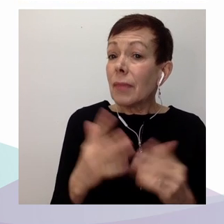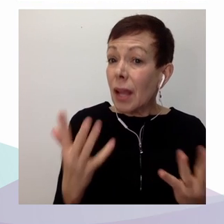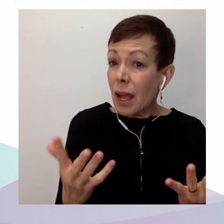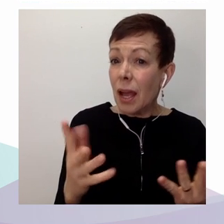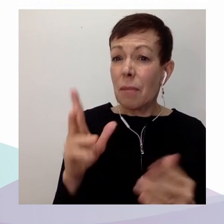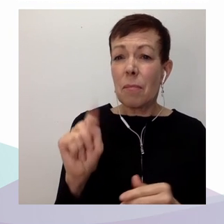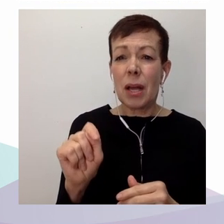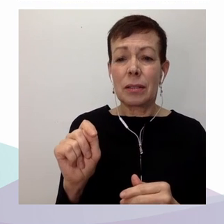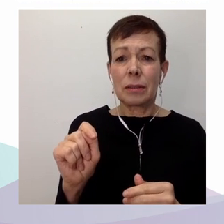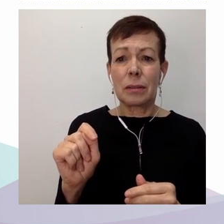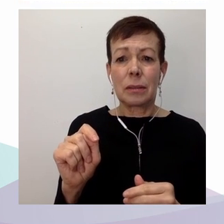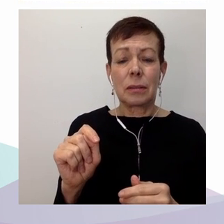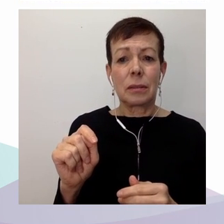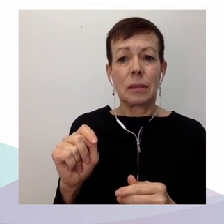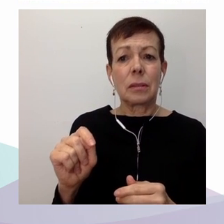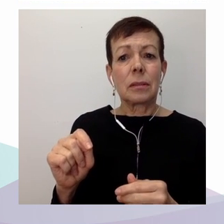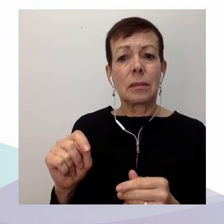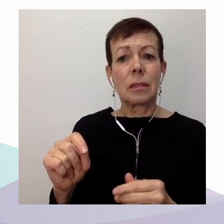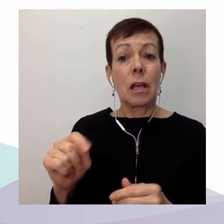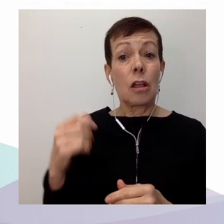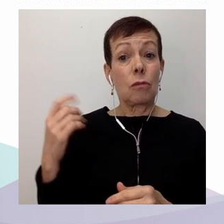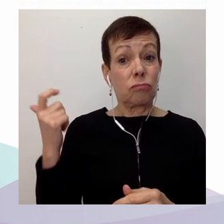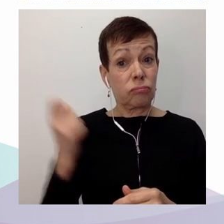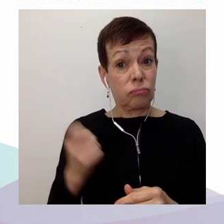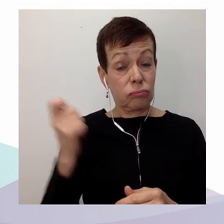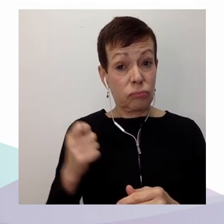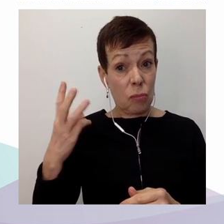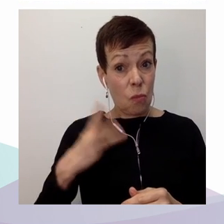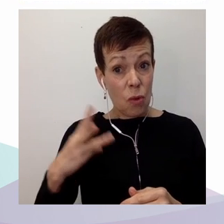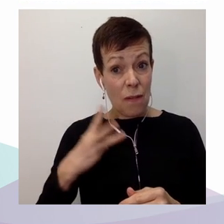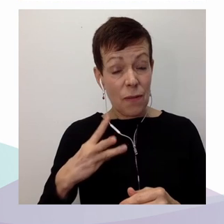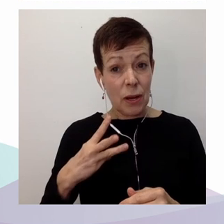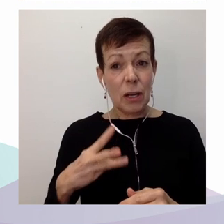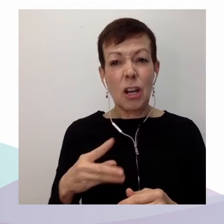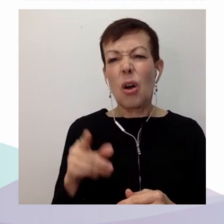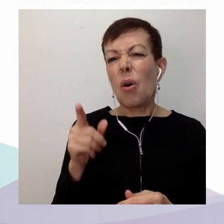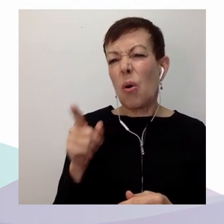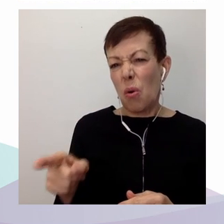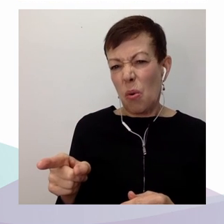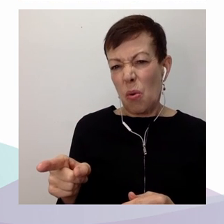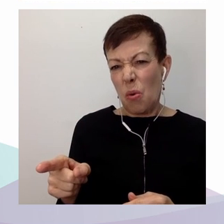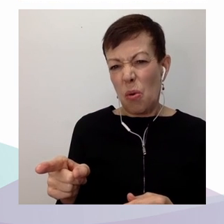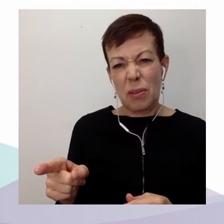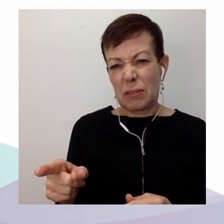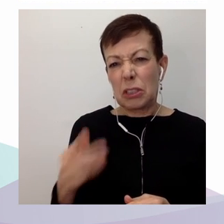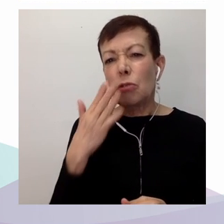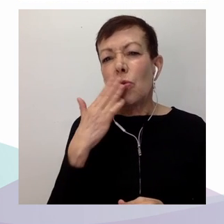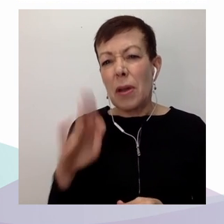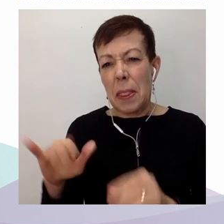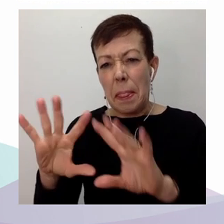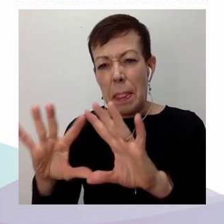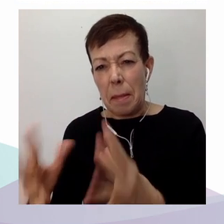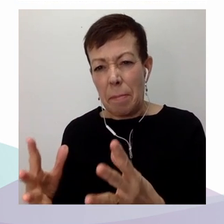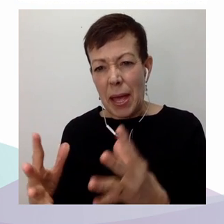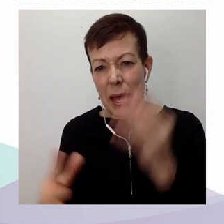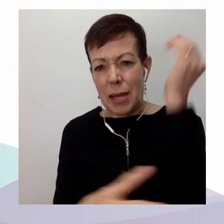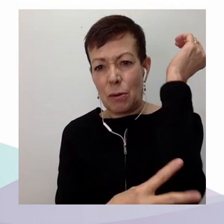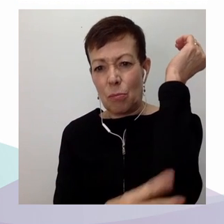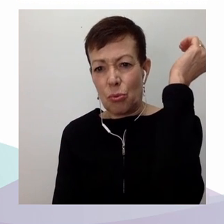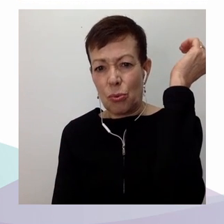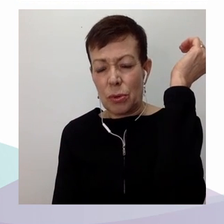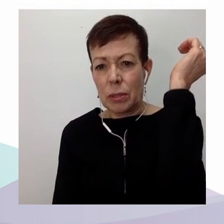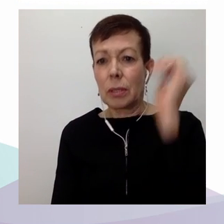des mauvais pauvres en nourrissant et en cristallisant les préjugés. Concernant les salariés au bas de l'échelle,